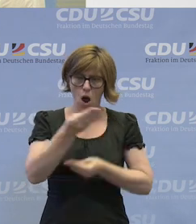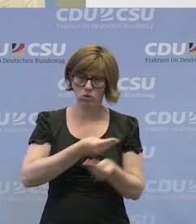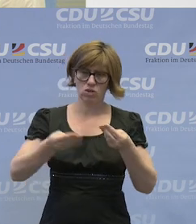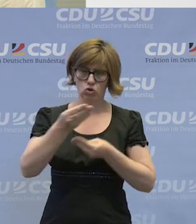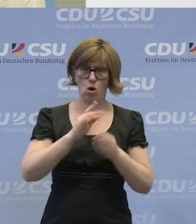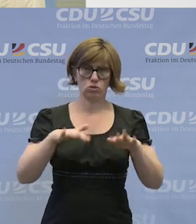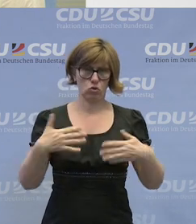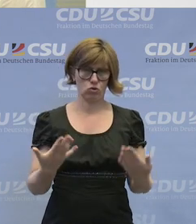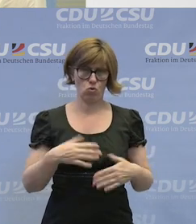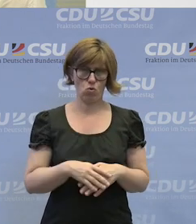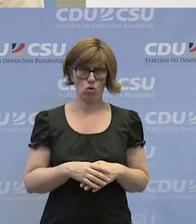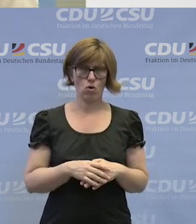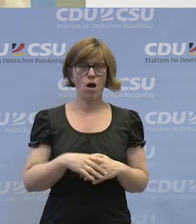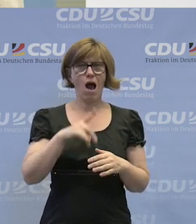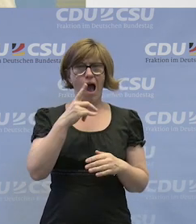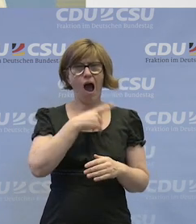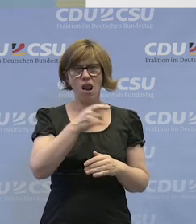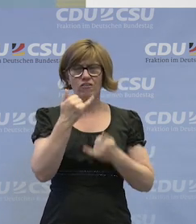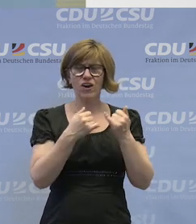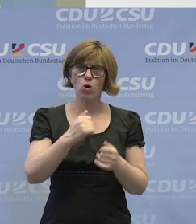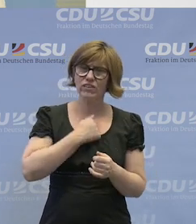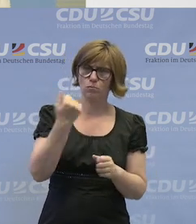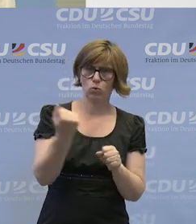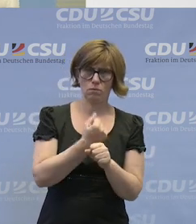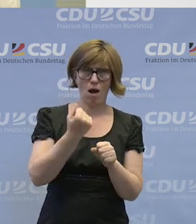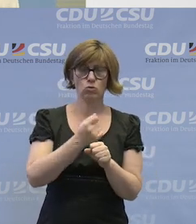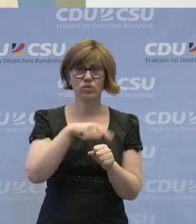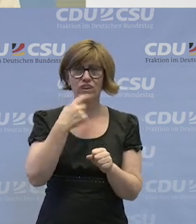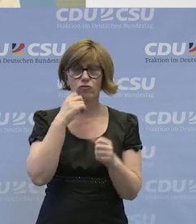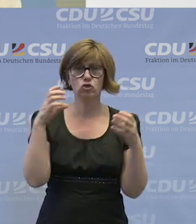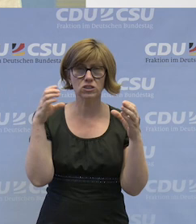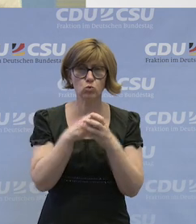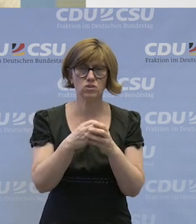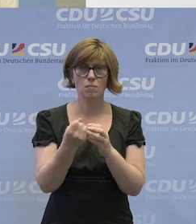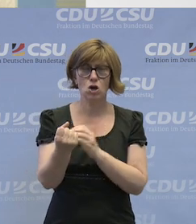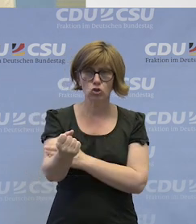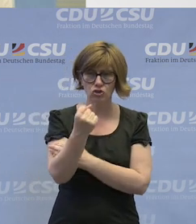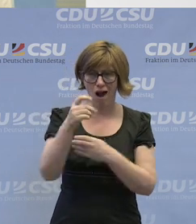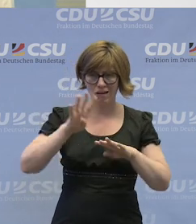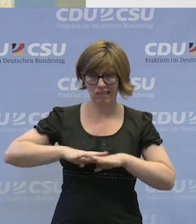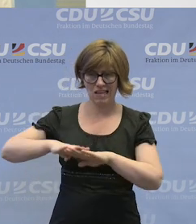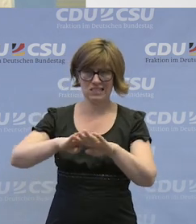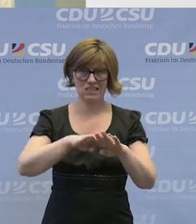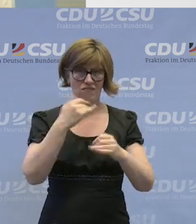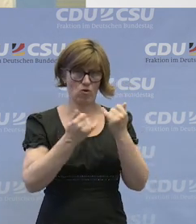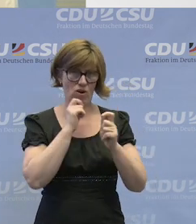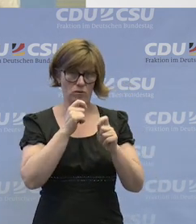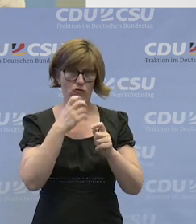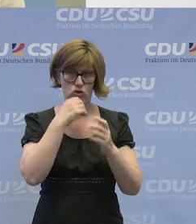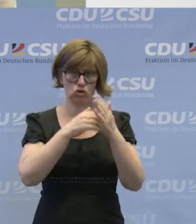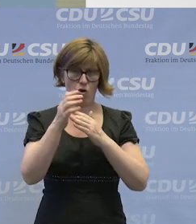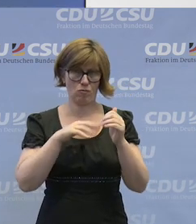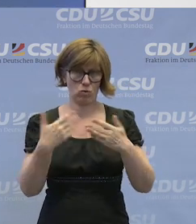bleiben und allen Frauen Mut machen und wir würden gerne mit ihnen gemeinsam ein starkes Netzwerk für Frauenbeauftragte aufbauen.